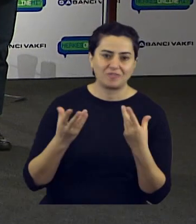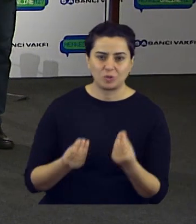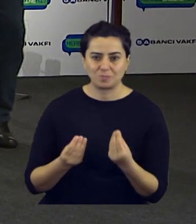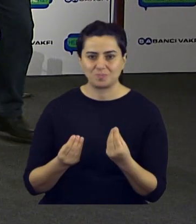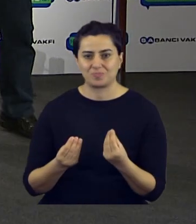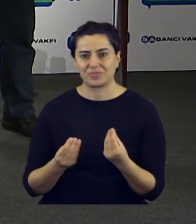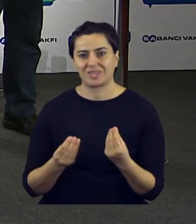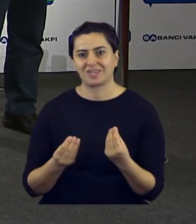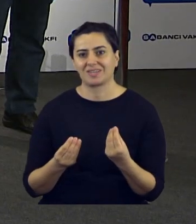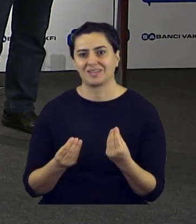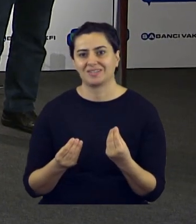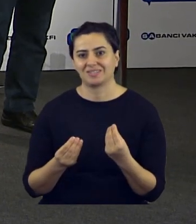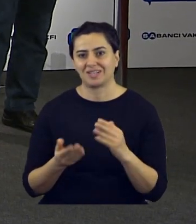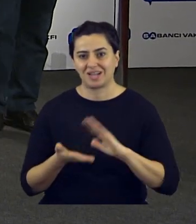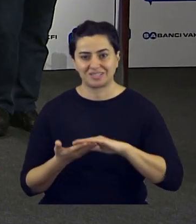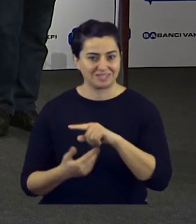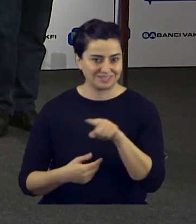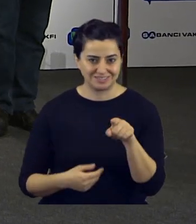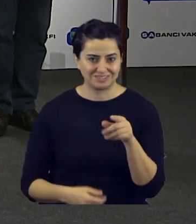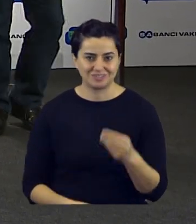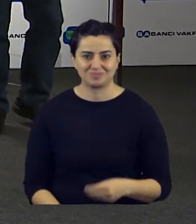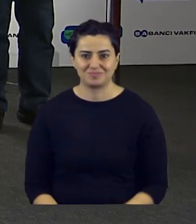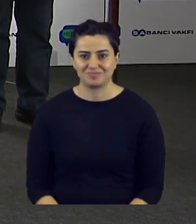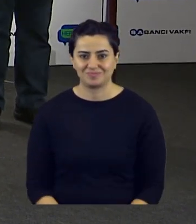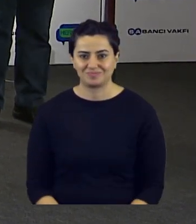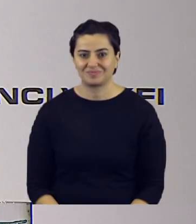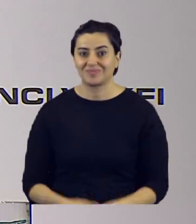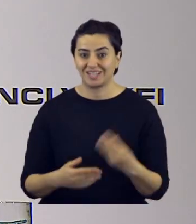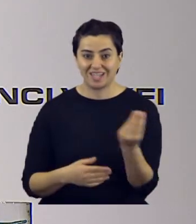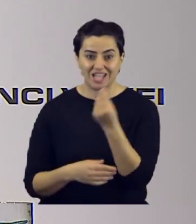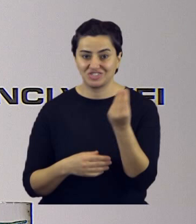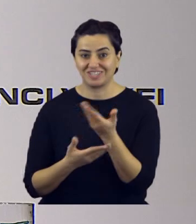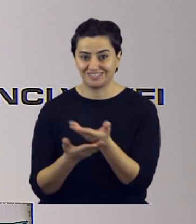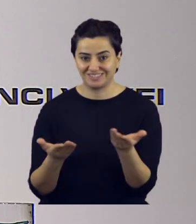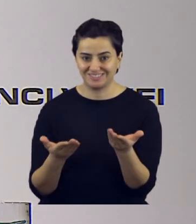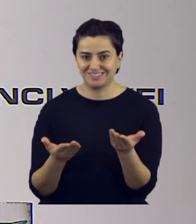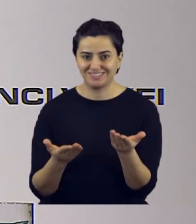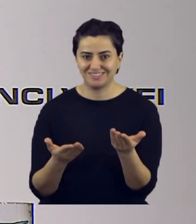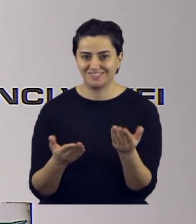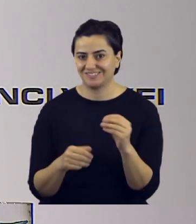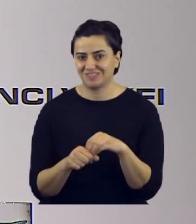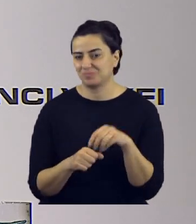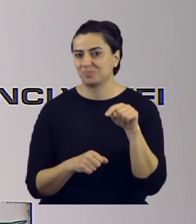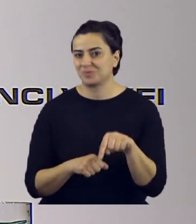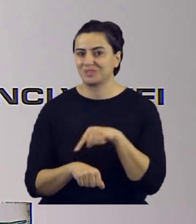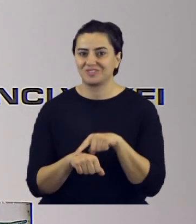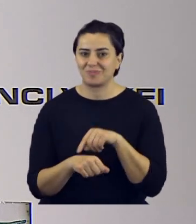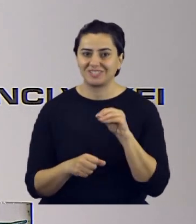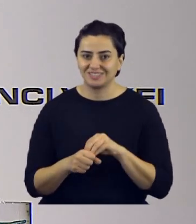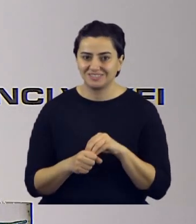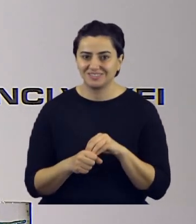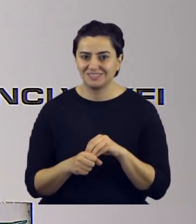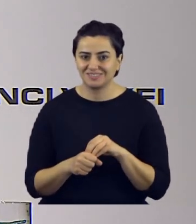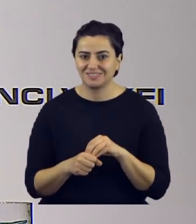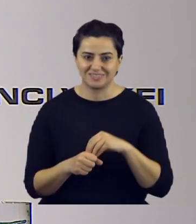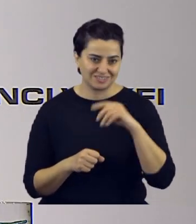sirayet eden arkadaşlarımıza söz vereceğiz. Yani gençlere bütün bu süreçlerin